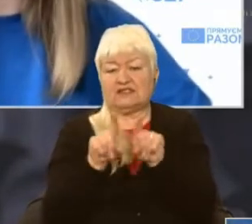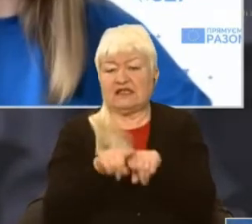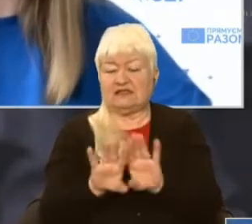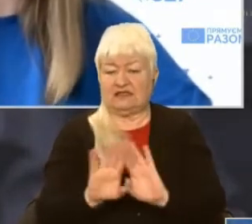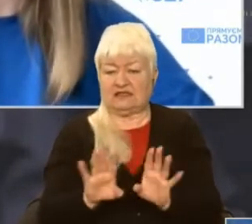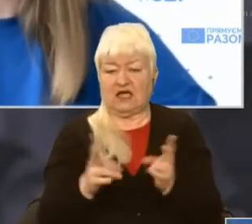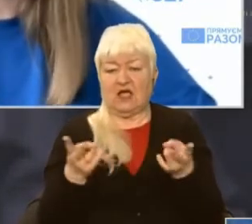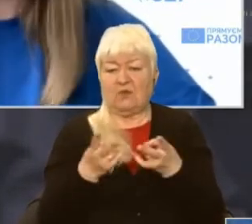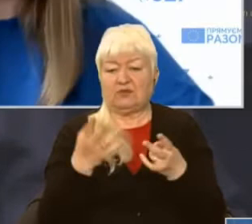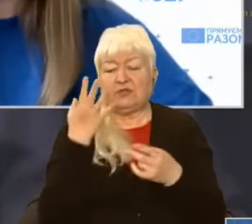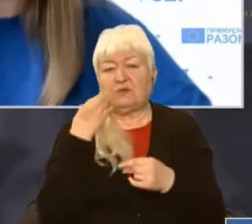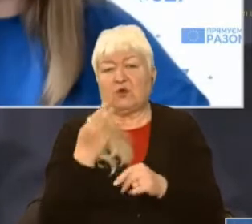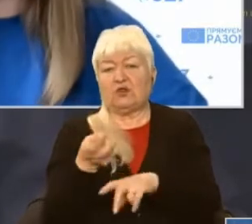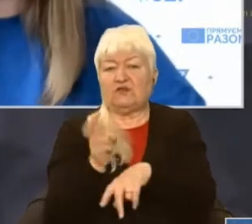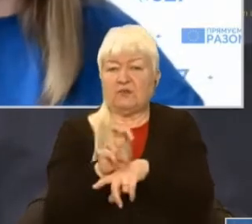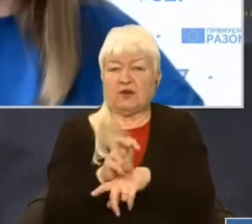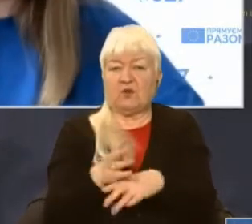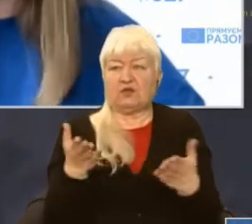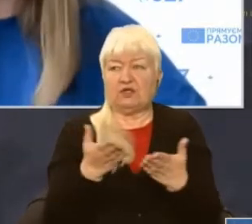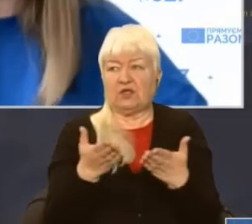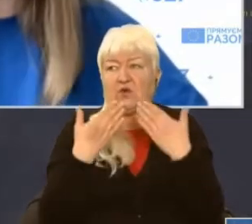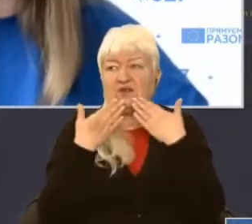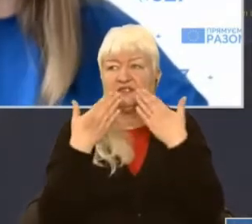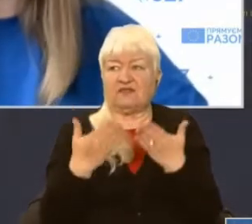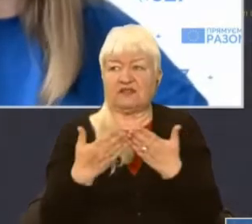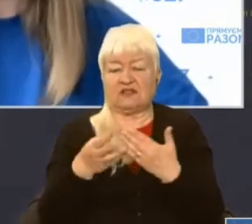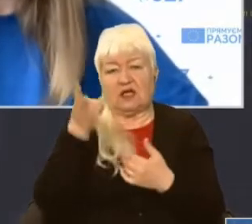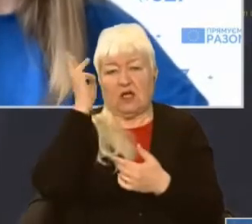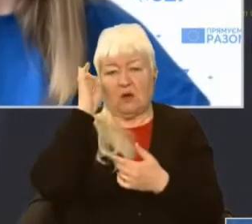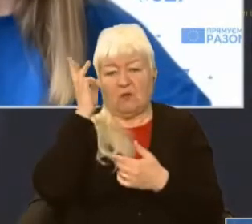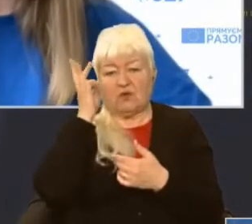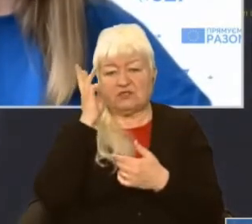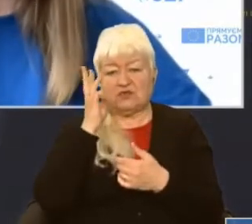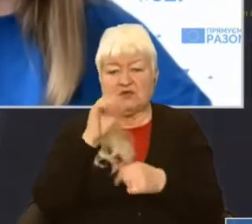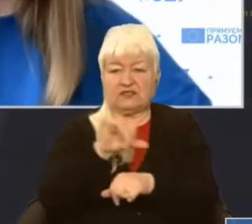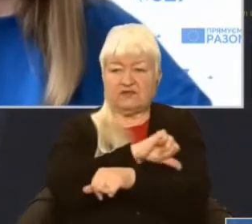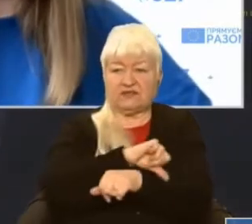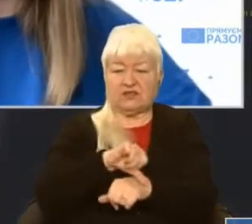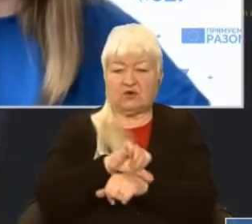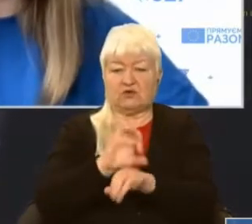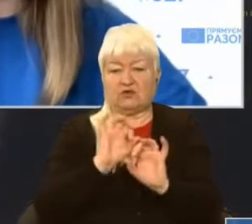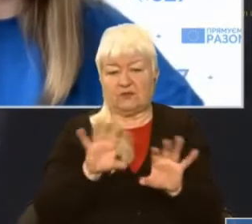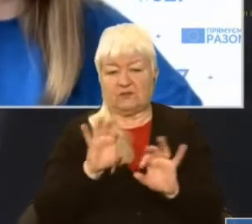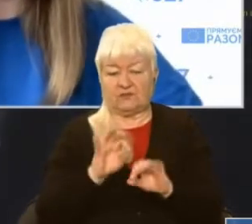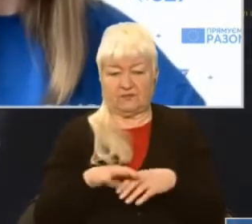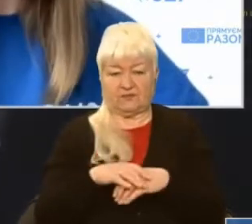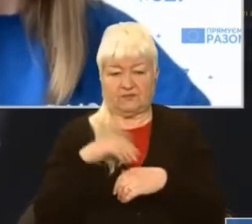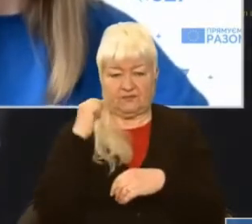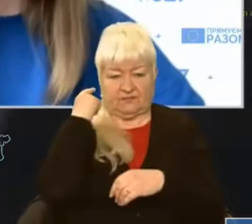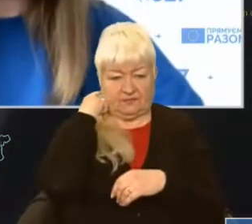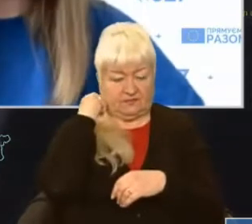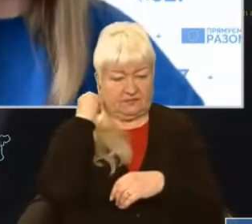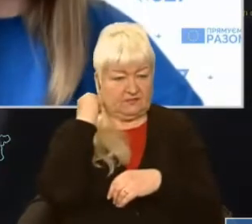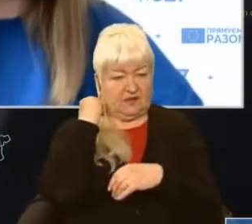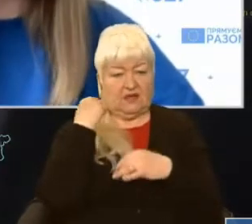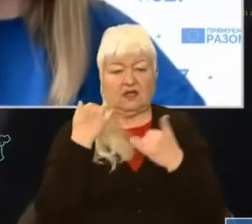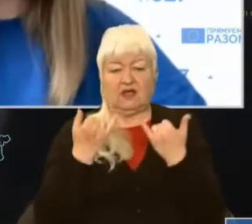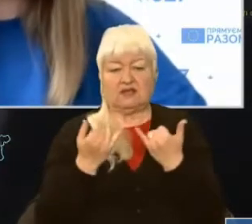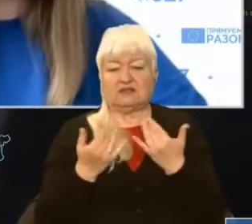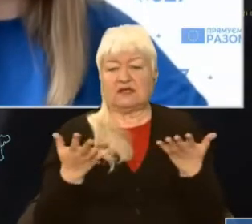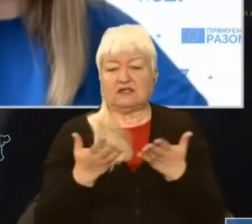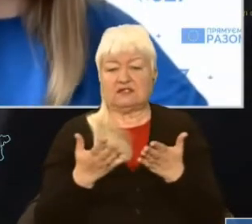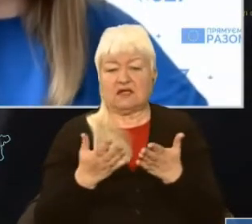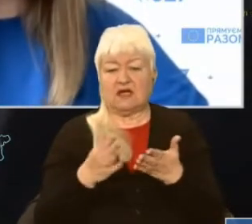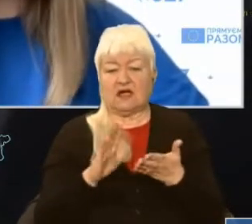так. Потрібно, коли ви приходите, чи якось звертаєтесь до посольства України за кордоном, розповідати вашу Ірина, дивіться, зараз яка ситуація. Після